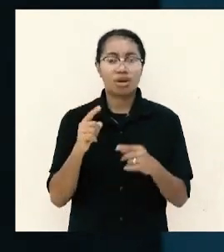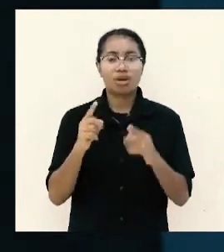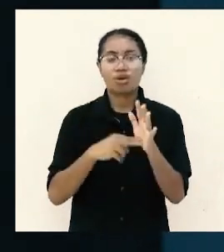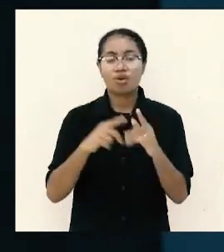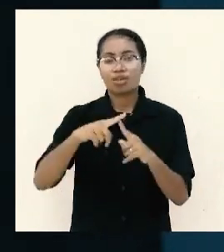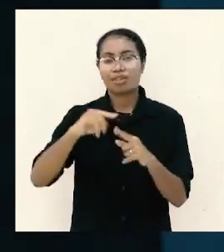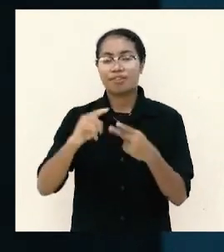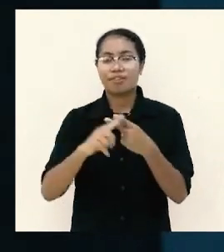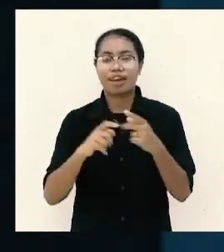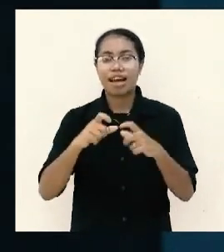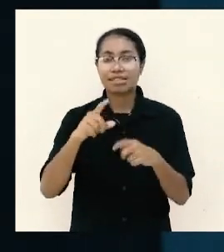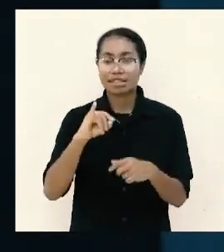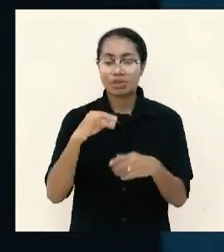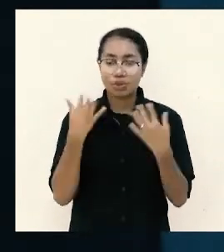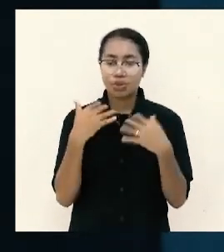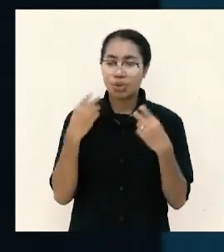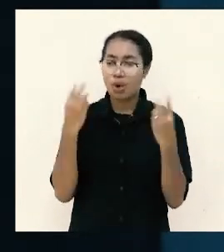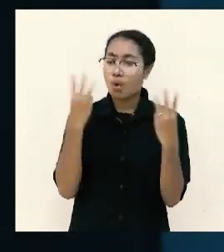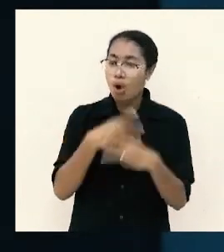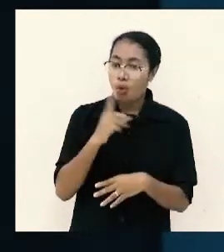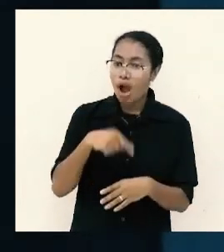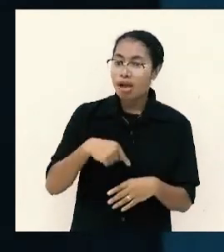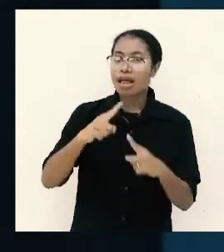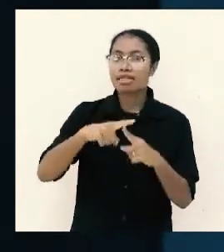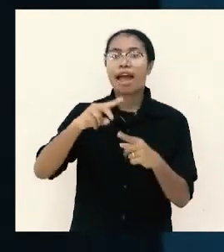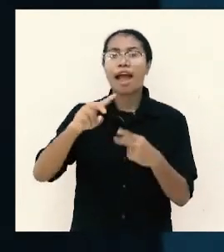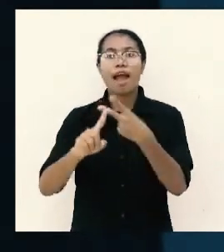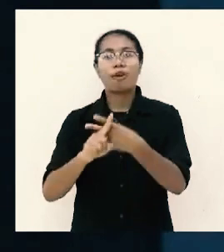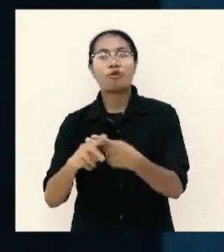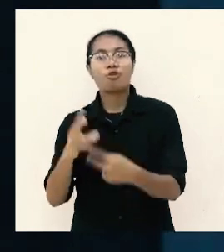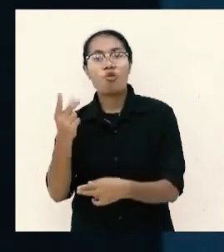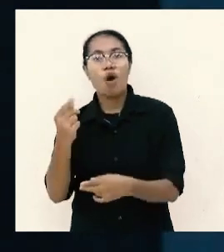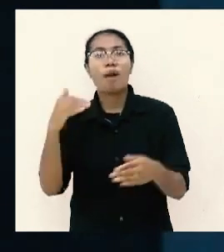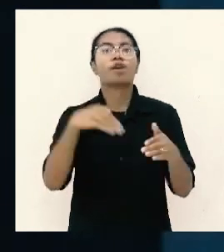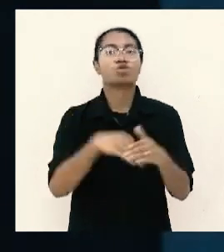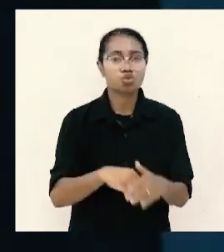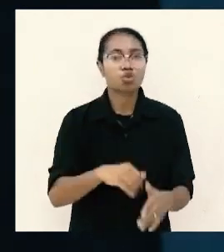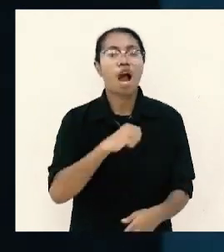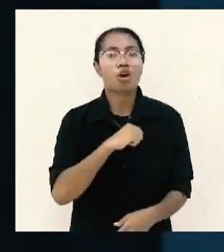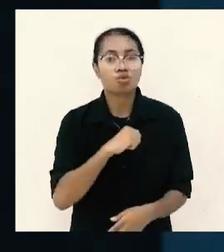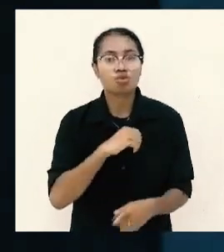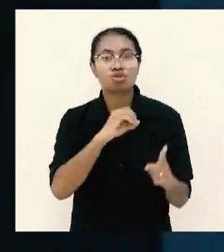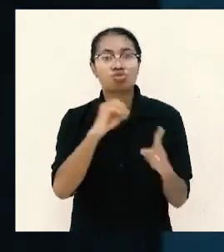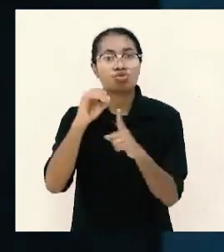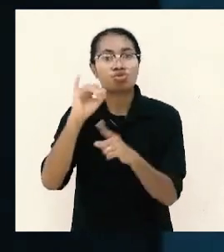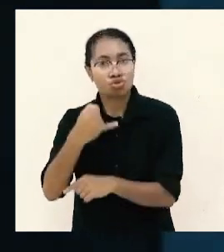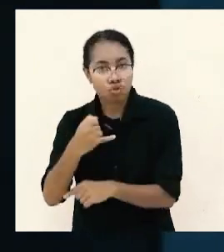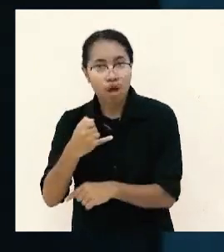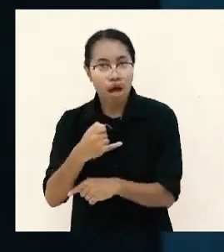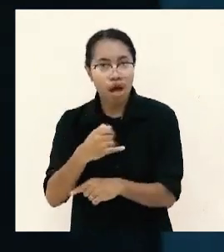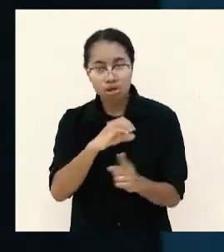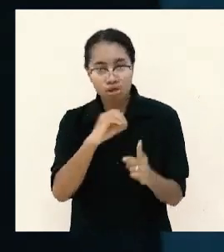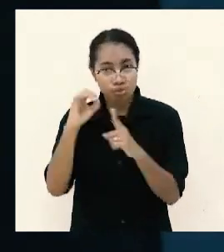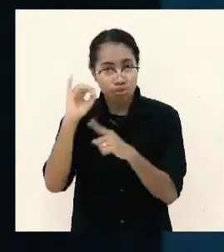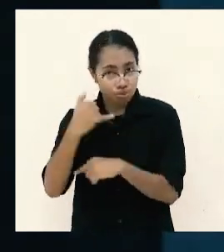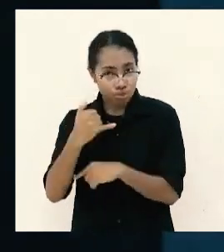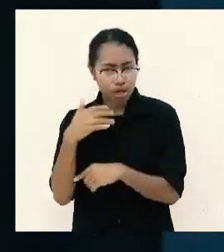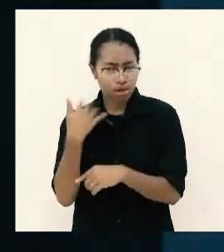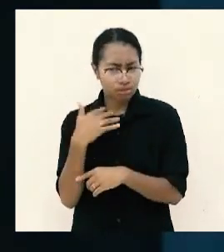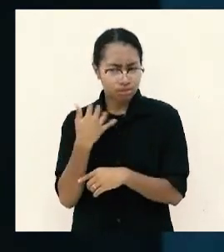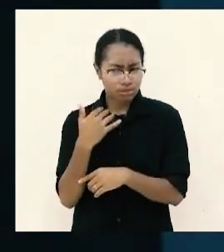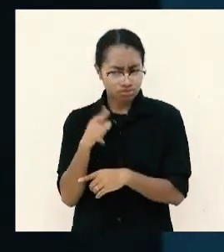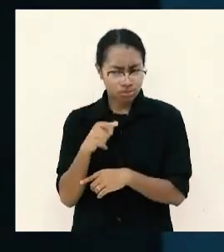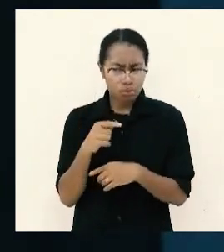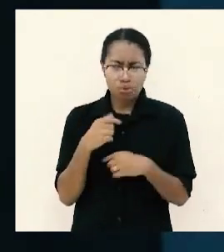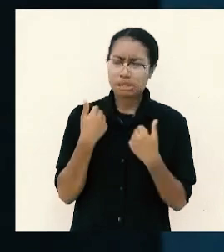wow ada transferan masuk ke saya 10 juta bagus